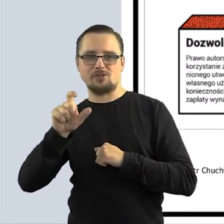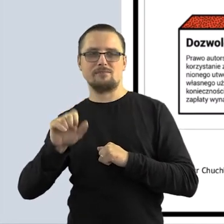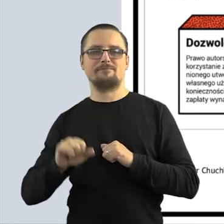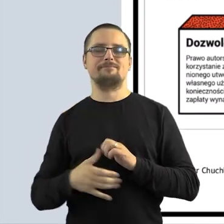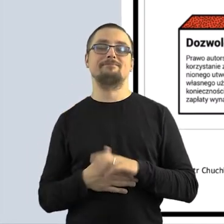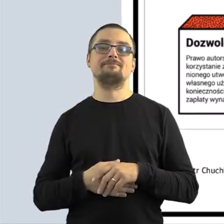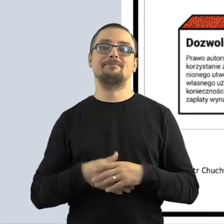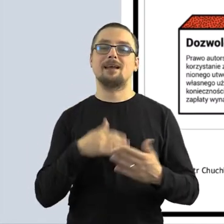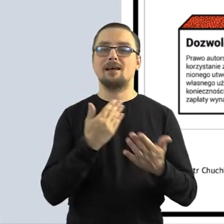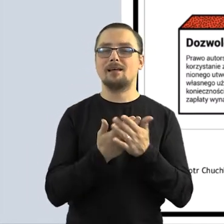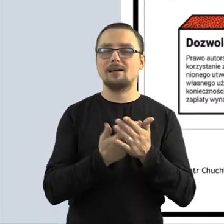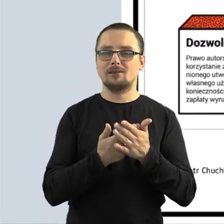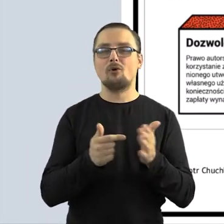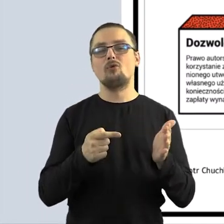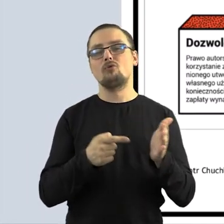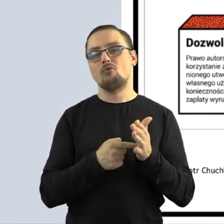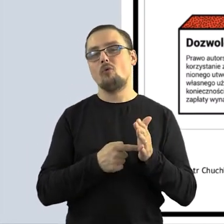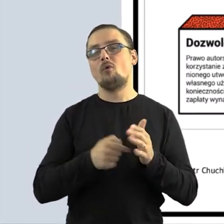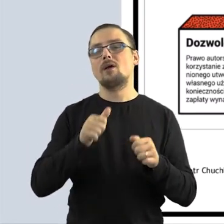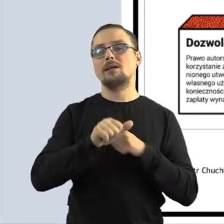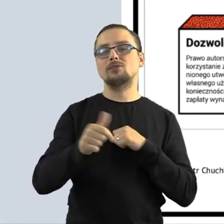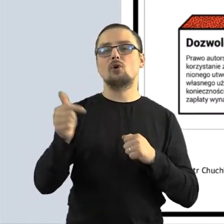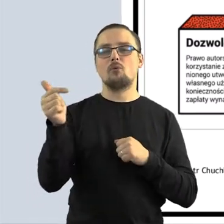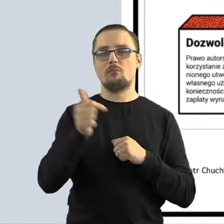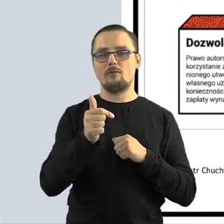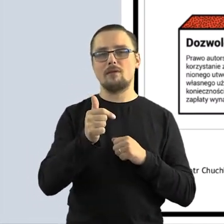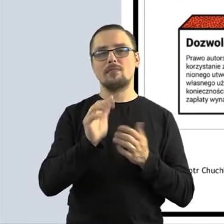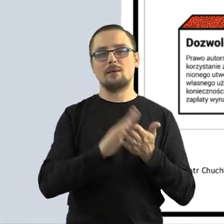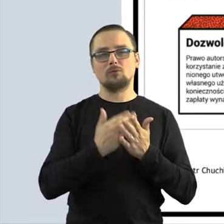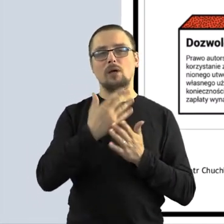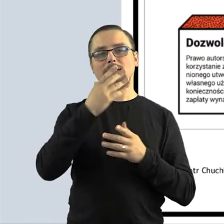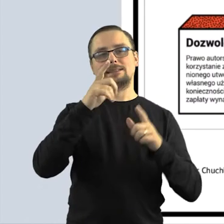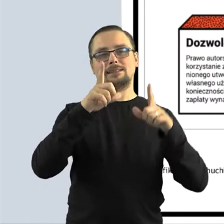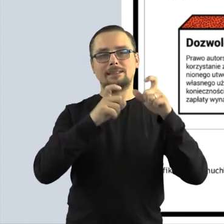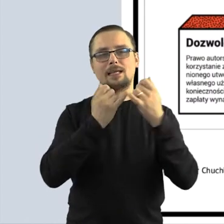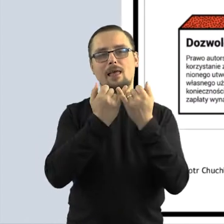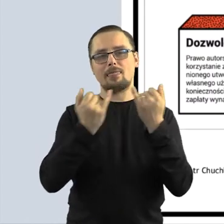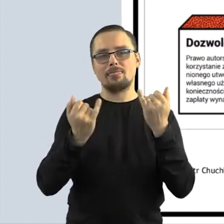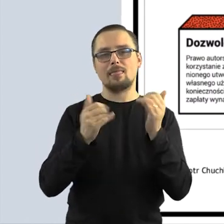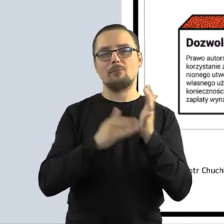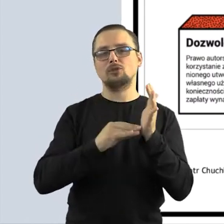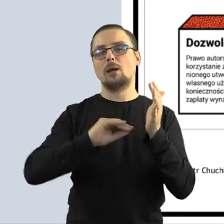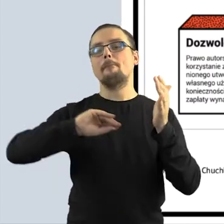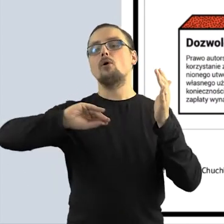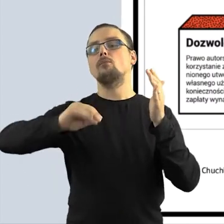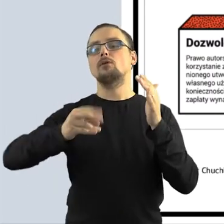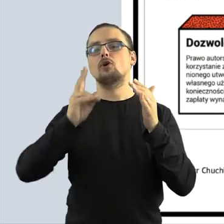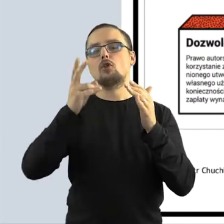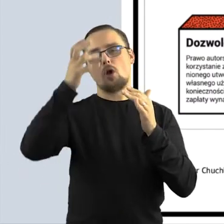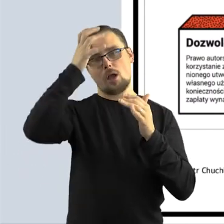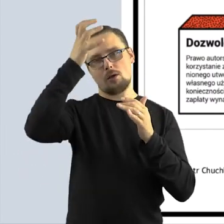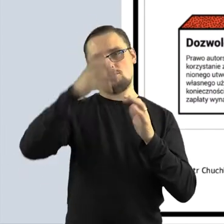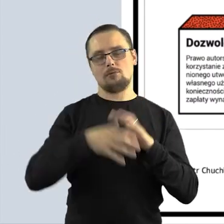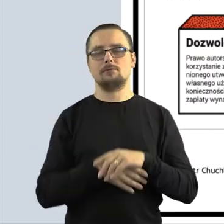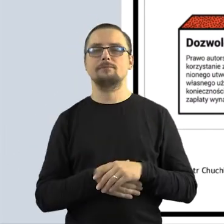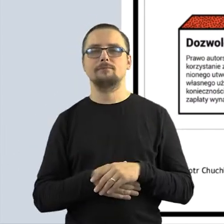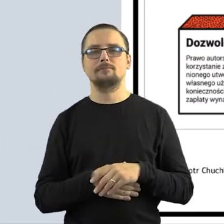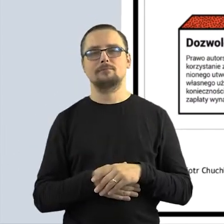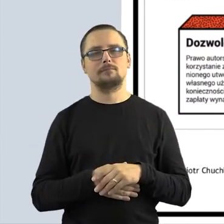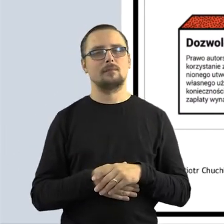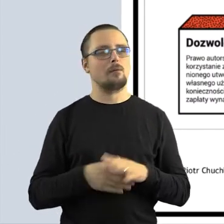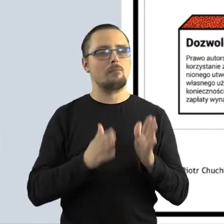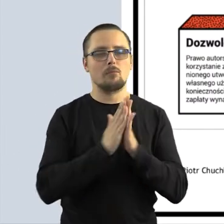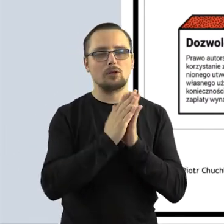podpisywania twórczości, którą wykorzystujemy. I to jest do zapamiętania we wszystkich przypadkach, że nieważne czy